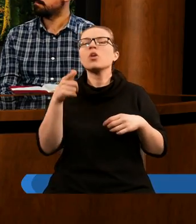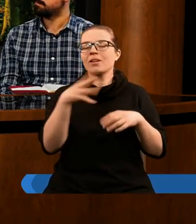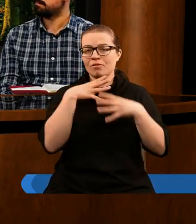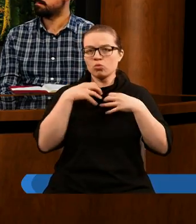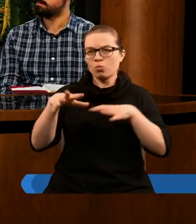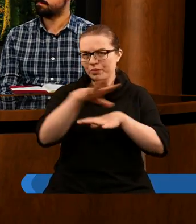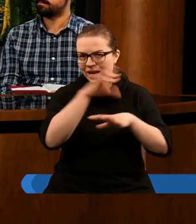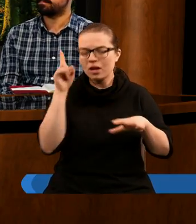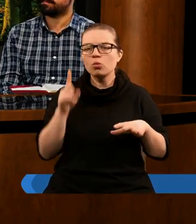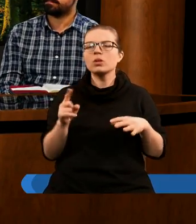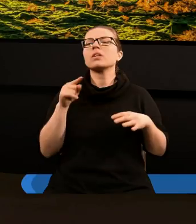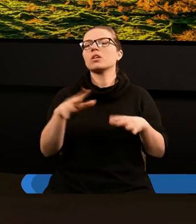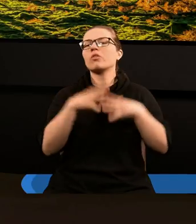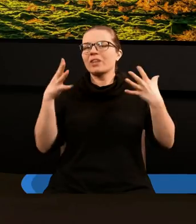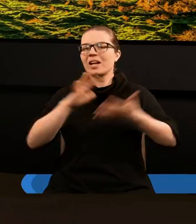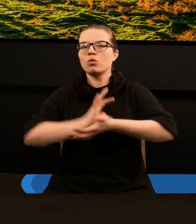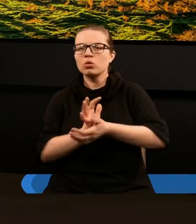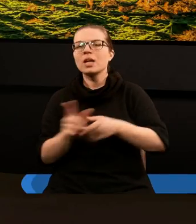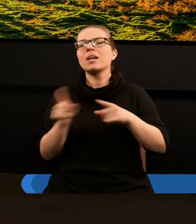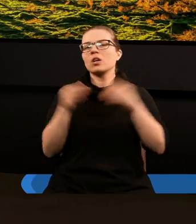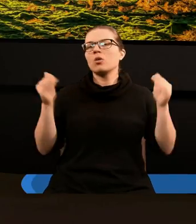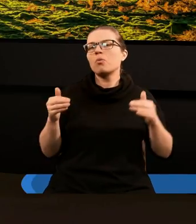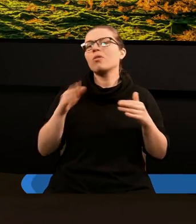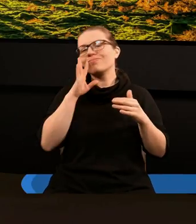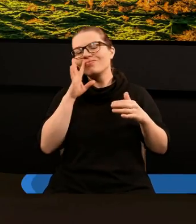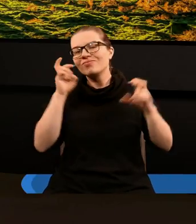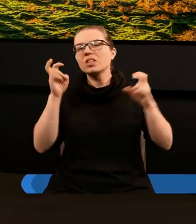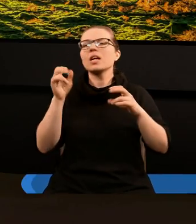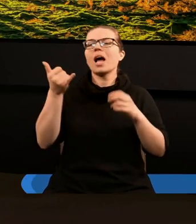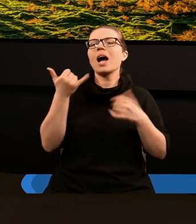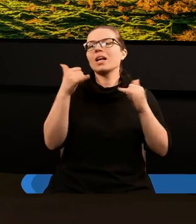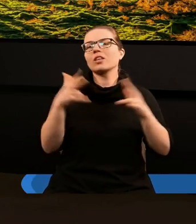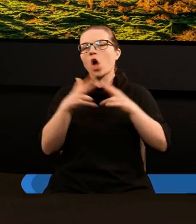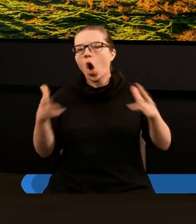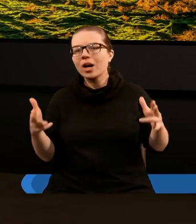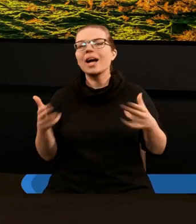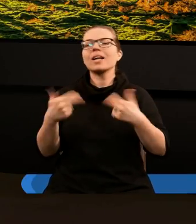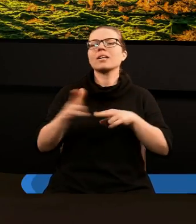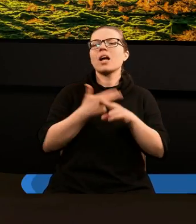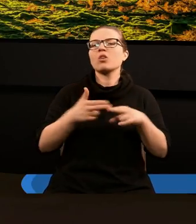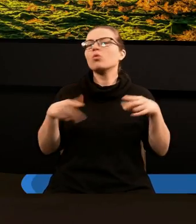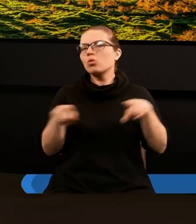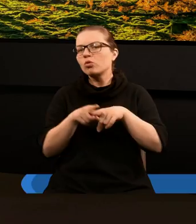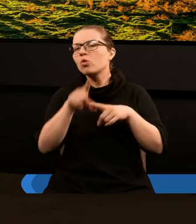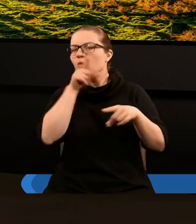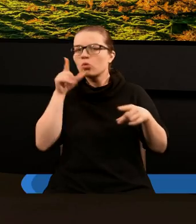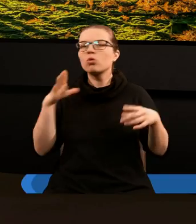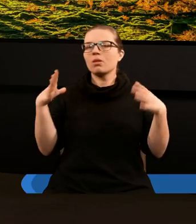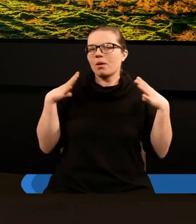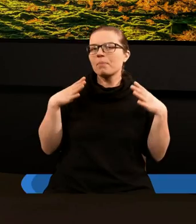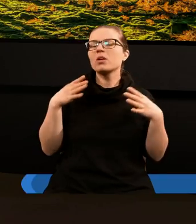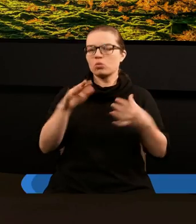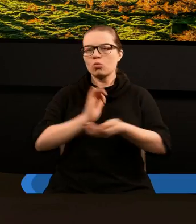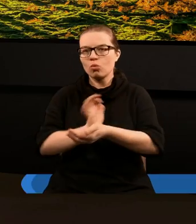wielkim tłumie, natomiast ten wielki ucisk możemy również interpretować jako inne okresy, kiedy również lud Boży był